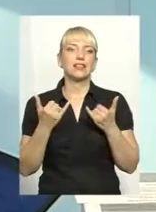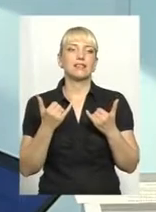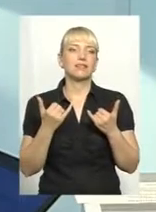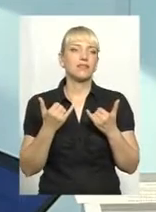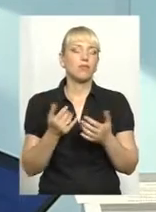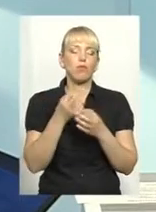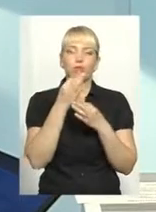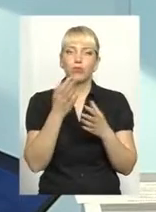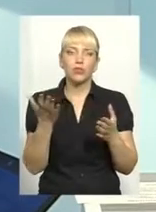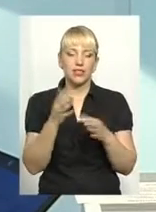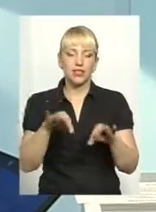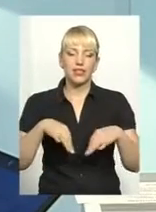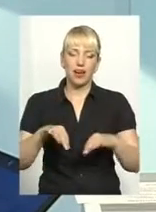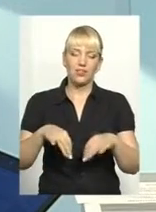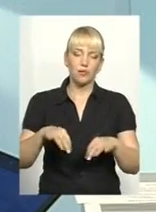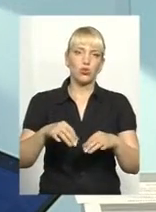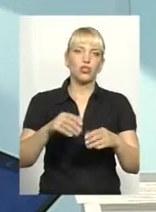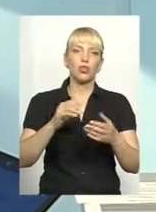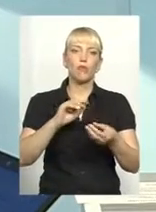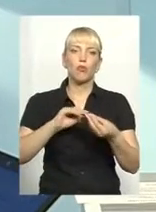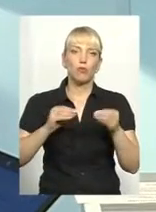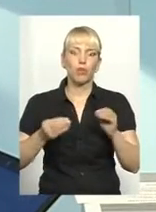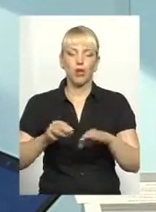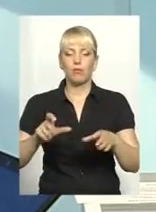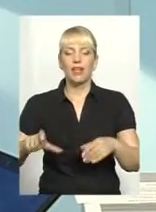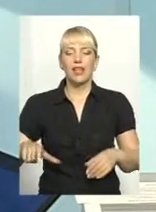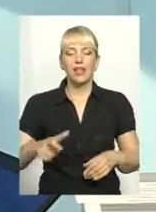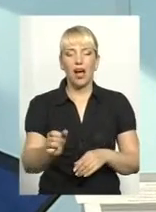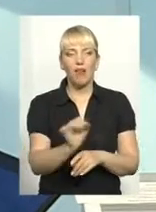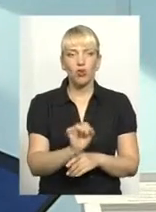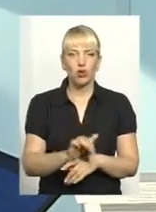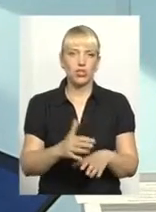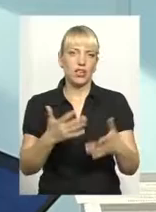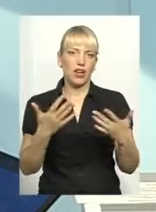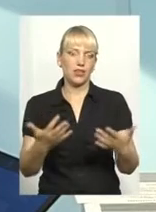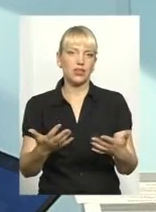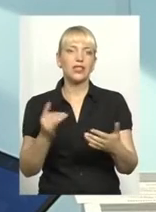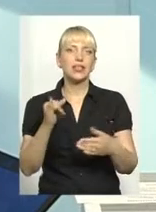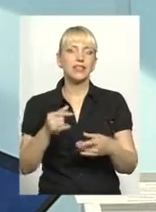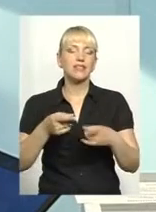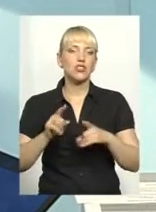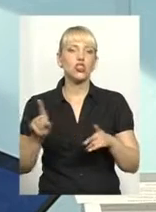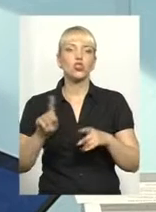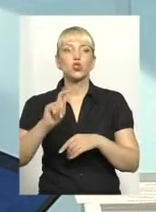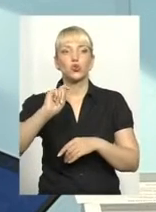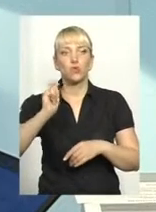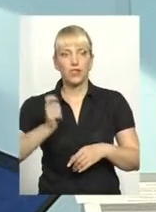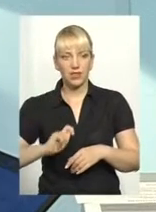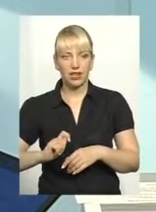на всі транспортні проблеми, на автошляхи. і звичайно, що війна це